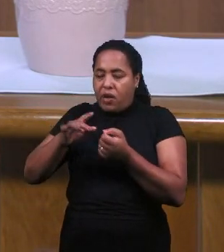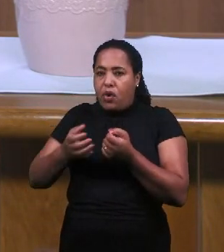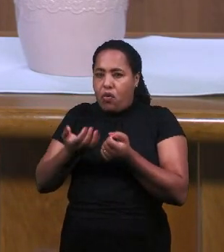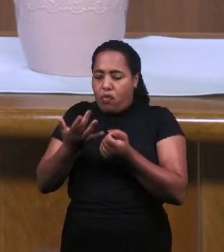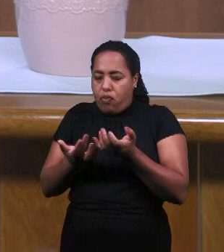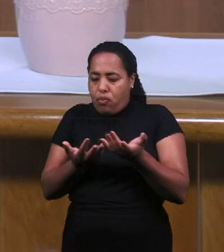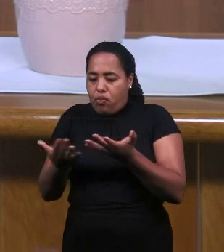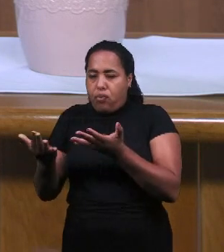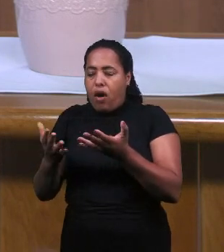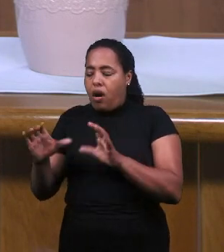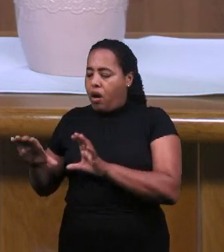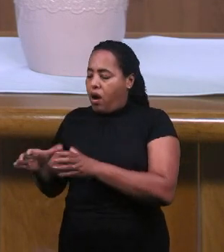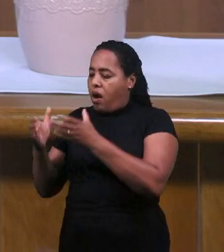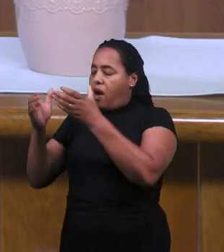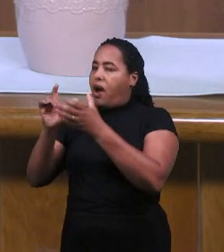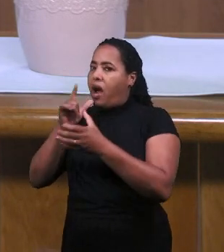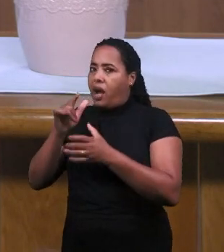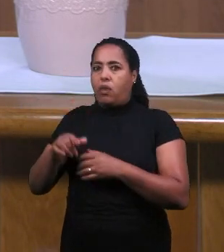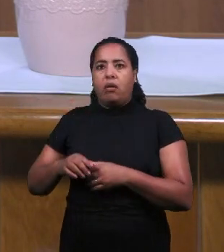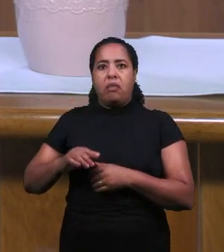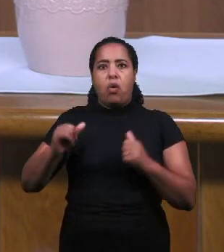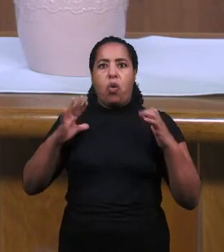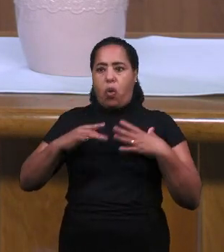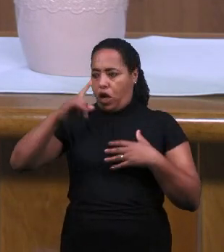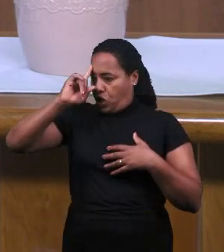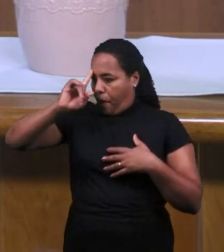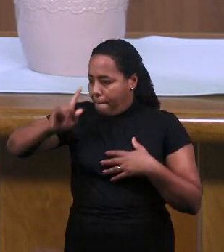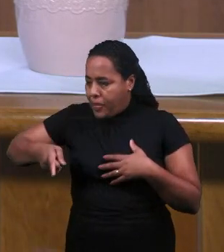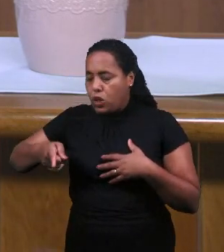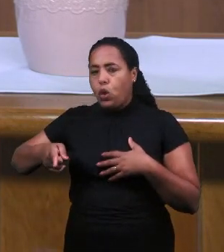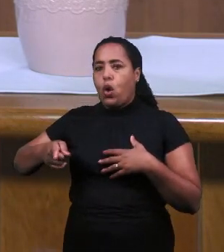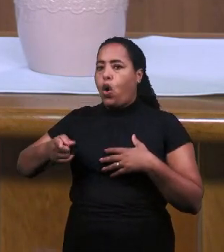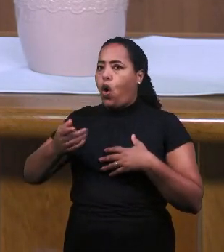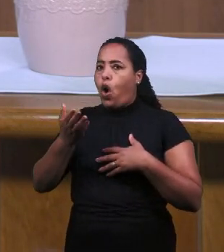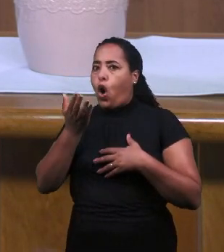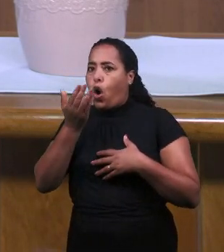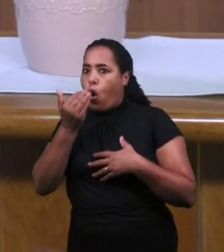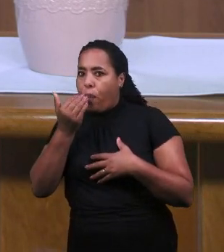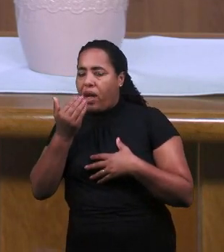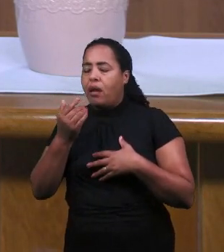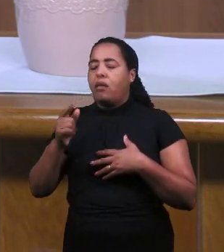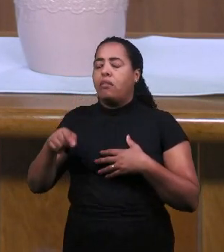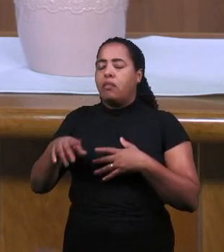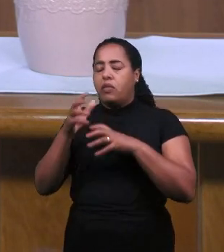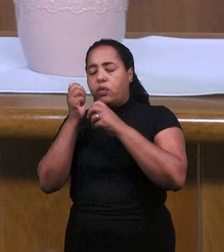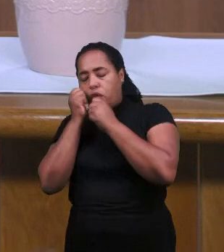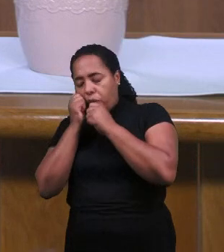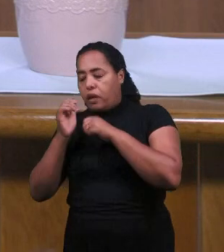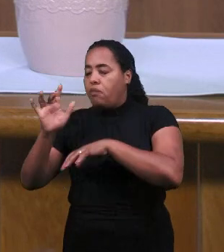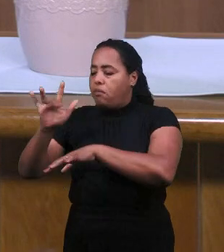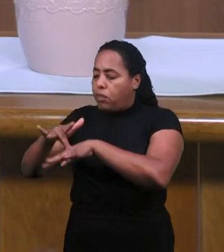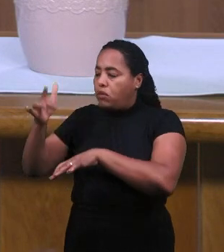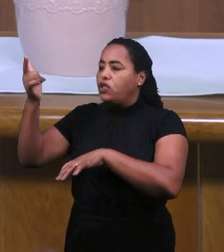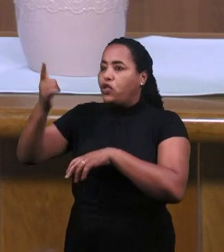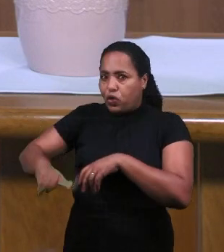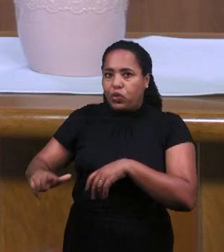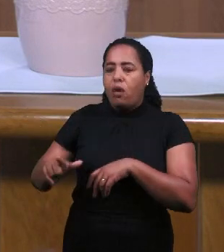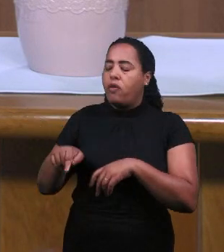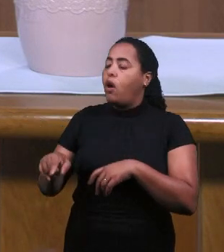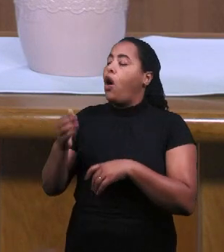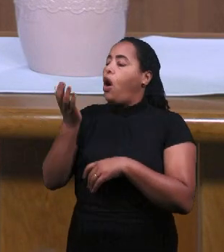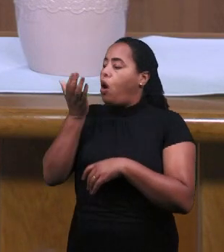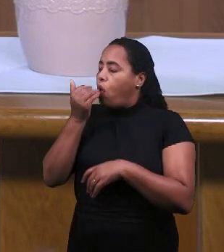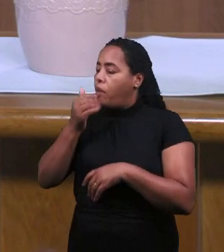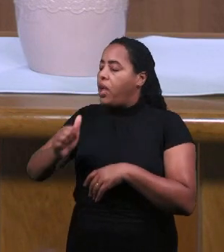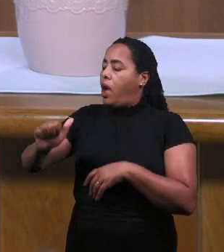кувшин Воды Ангел Говорит Ему Поешь Он Поел Заснул Снова